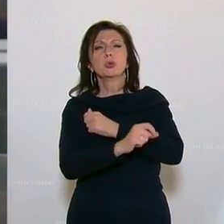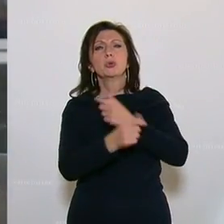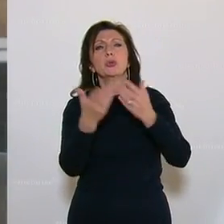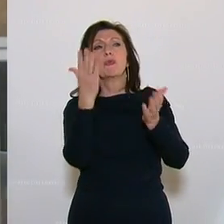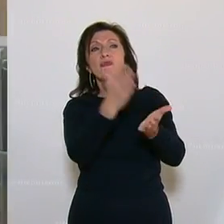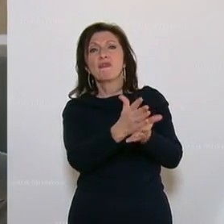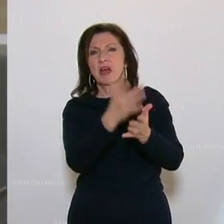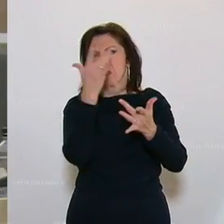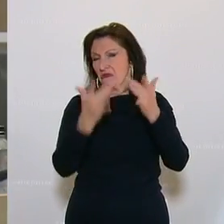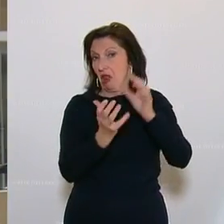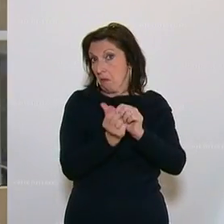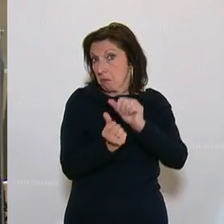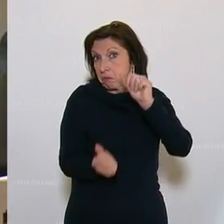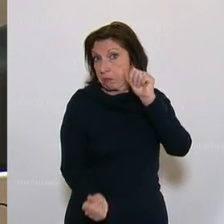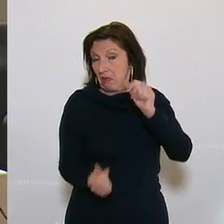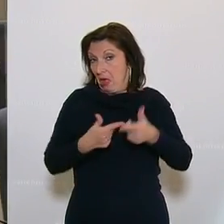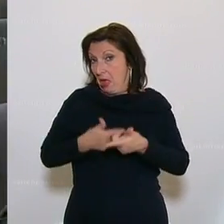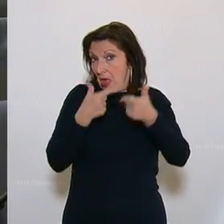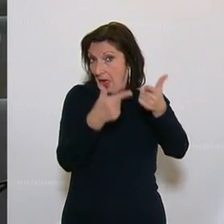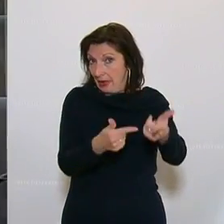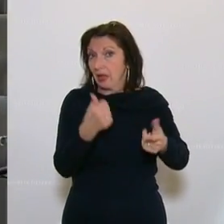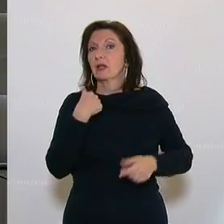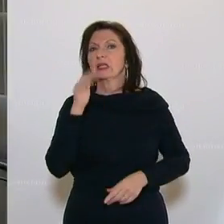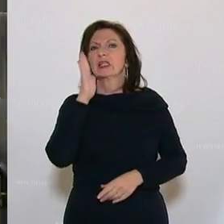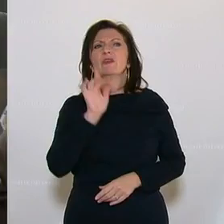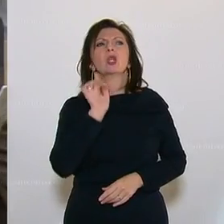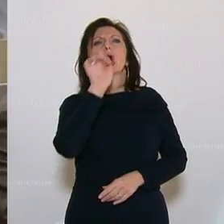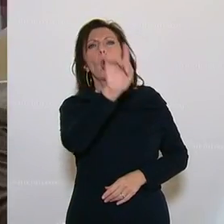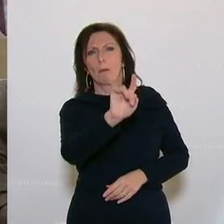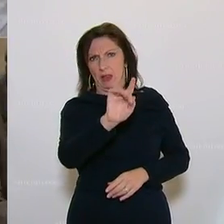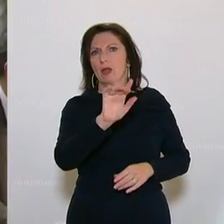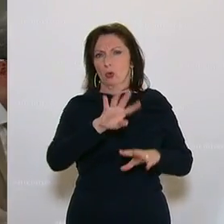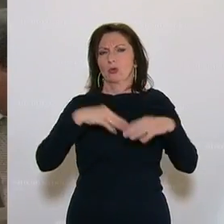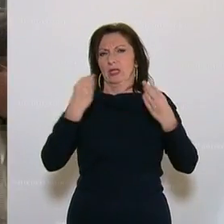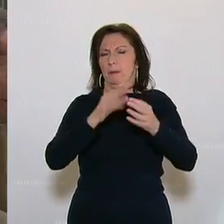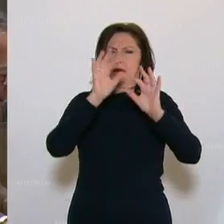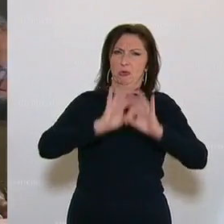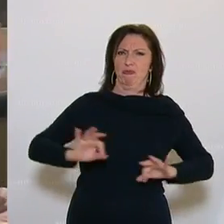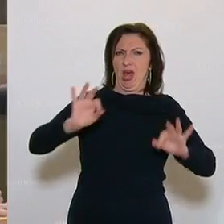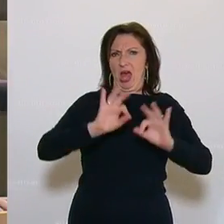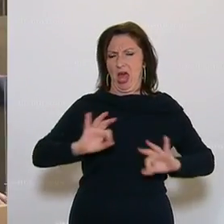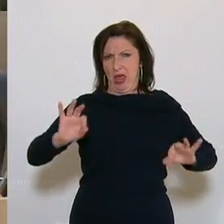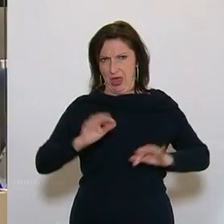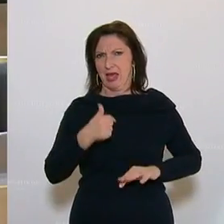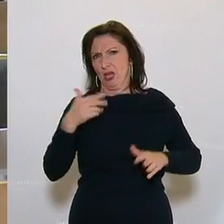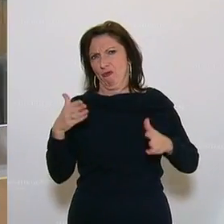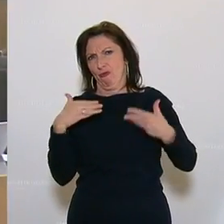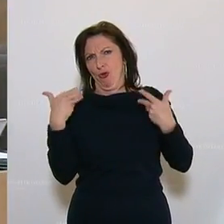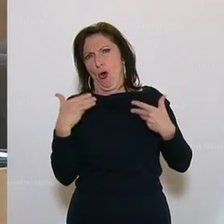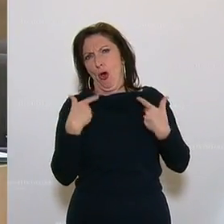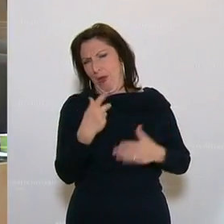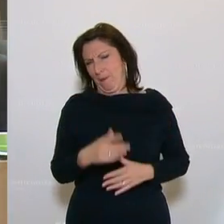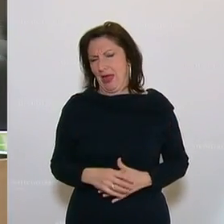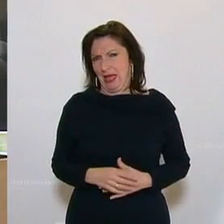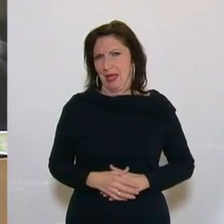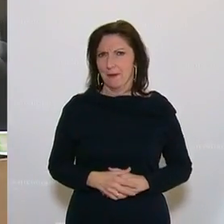einladen zur Sponsion, dann gehe ich dorthin und werde mit ihm feiern, weil er das Studium abgeschlossen hat und da freue ich mich dann auch schon.